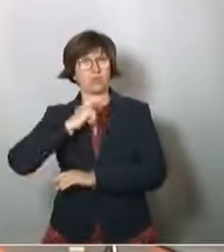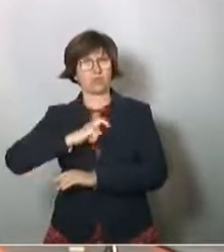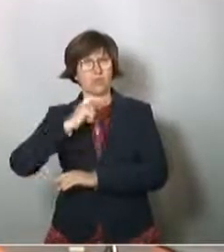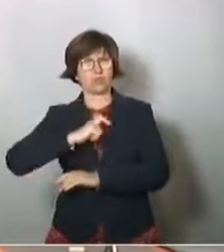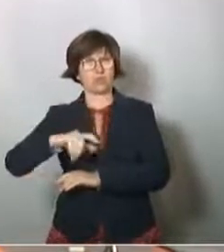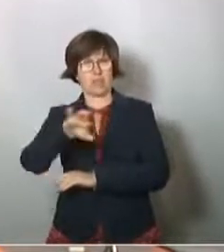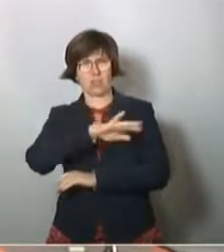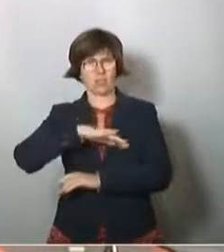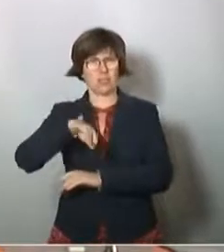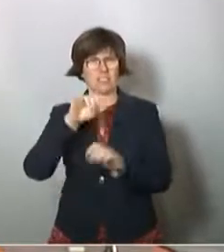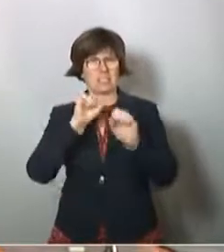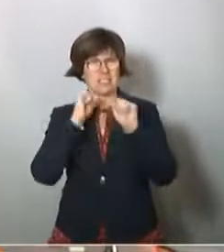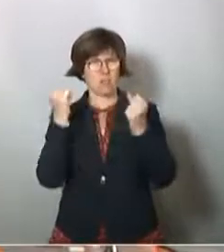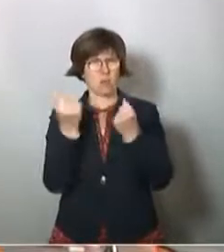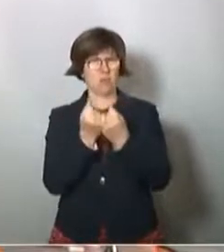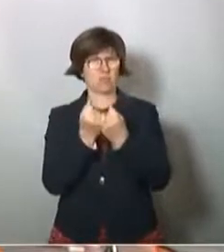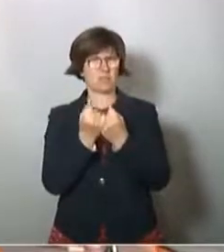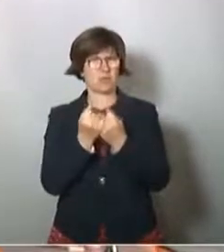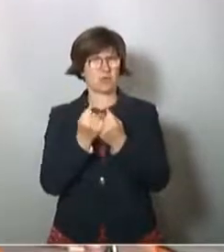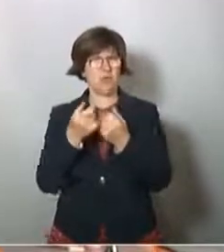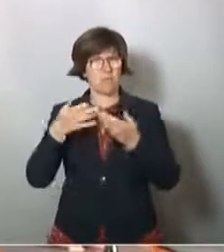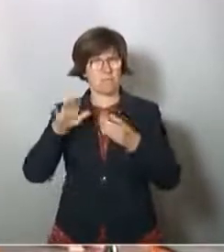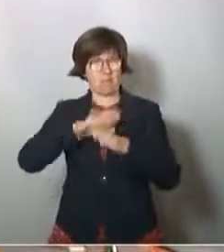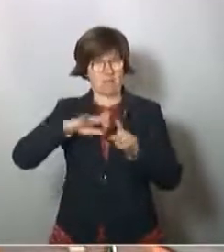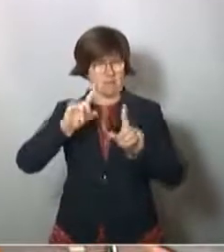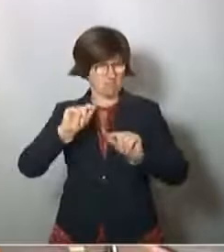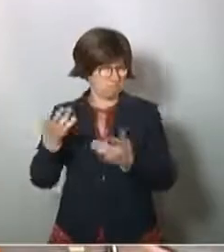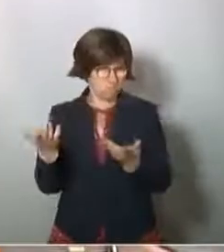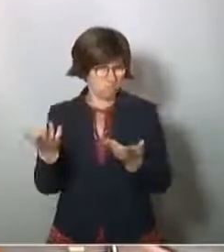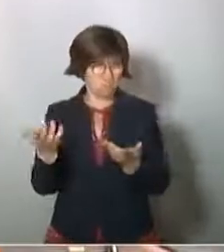Immunbereich stattfindet.